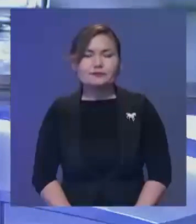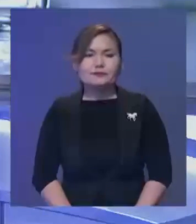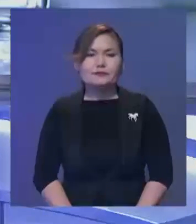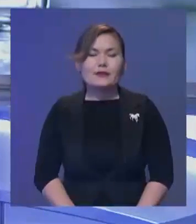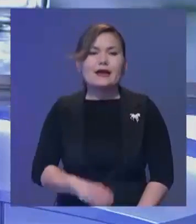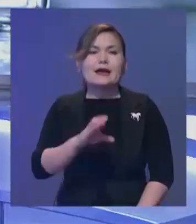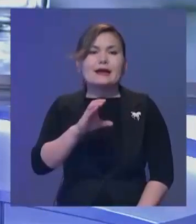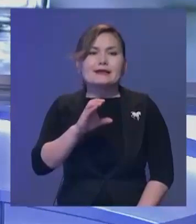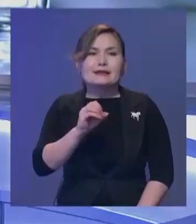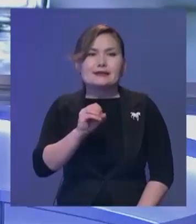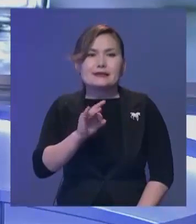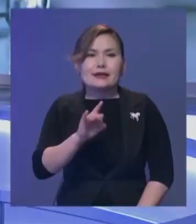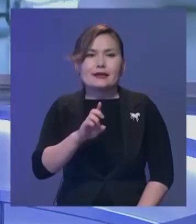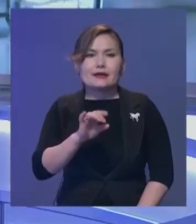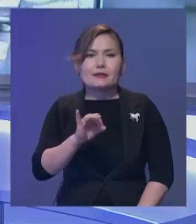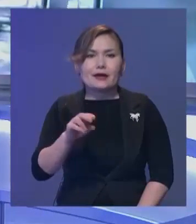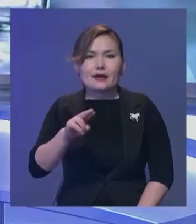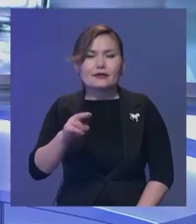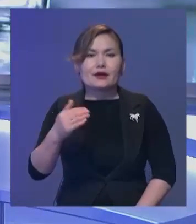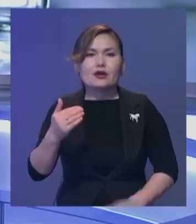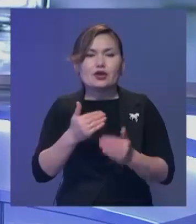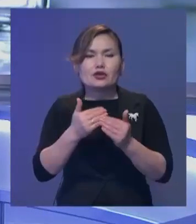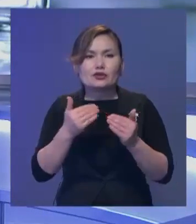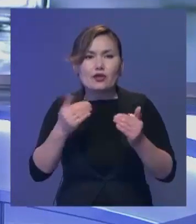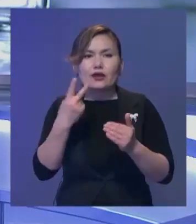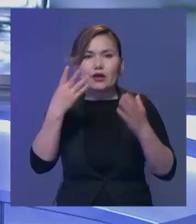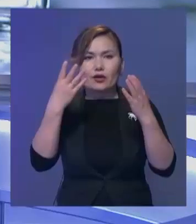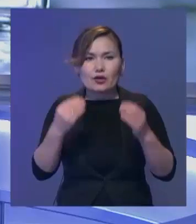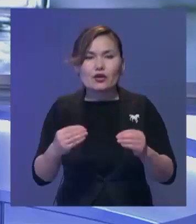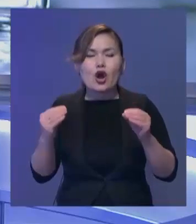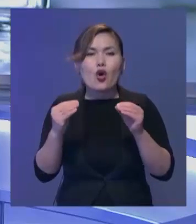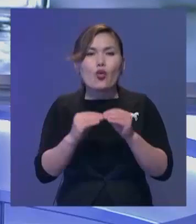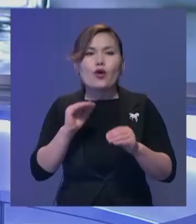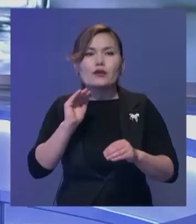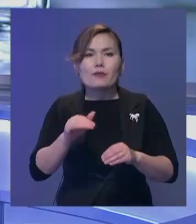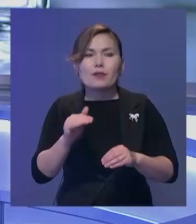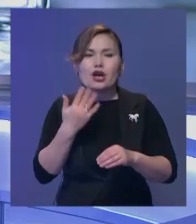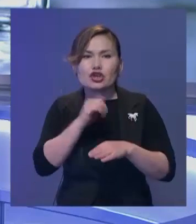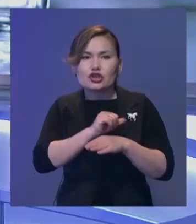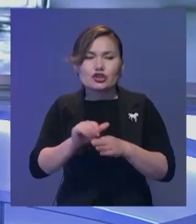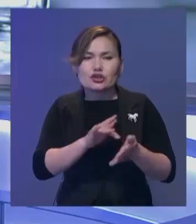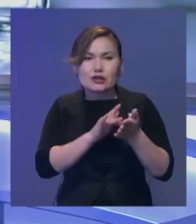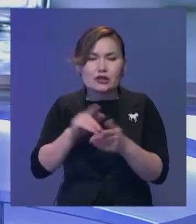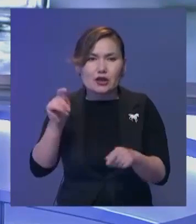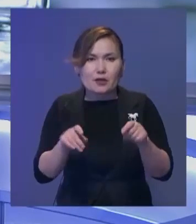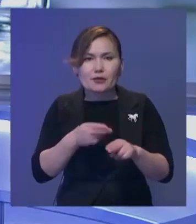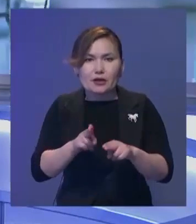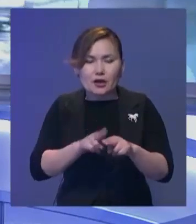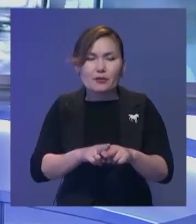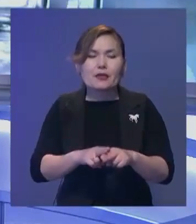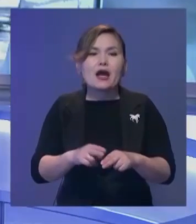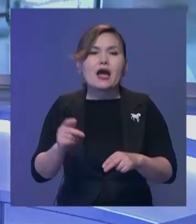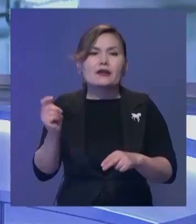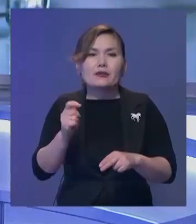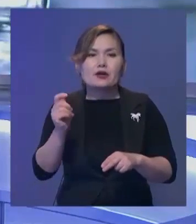Шетел жаңалықтарына ойысық. Сербияға соңғы екі күнде 10 мүнға жоқ шетелдік келген. Үйткені бейлік осы